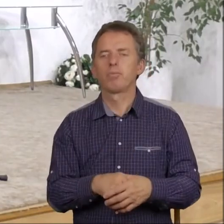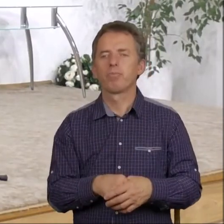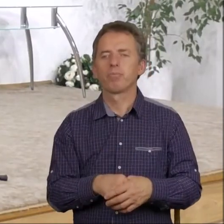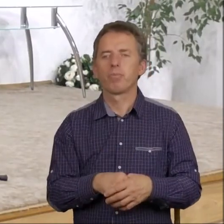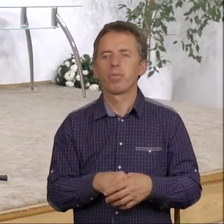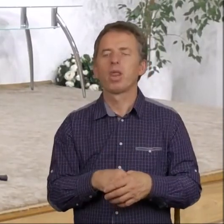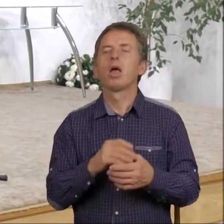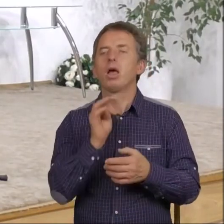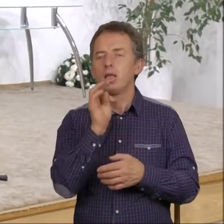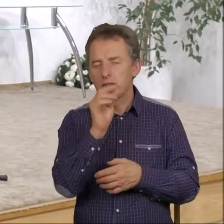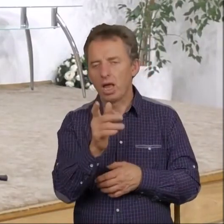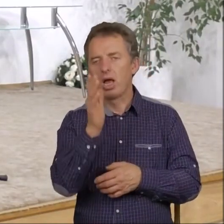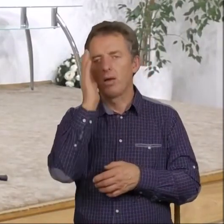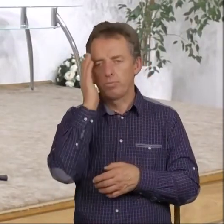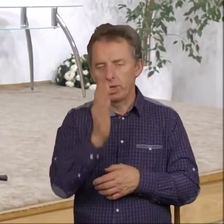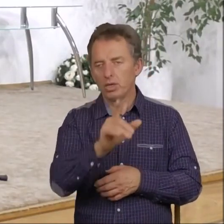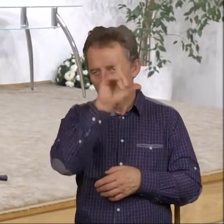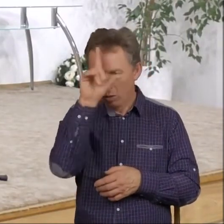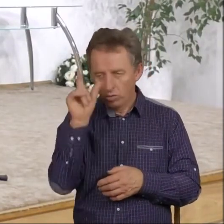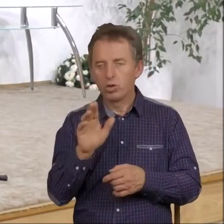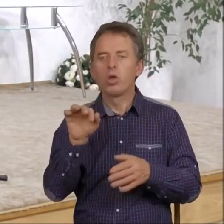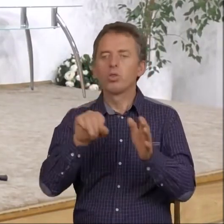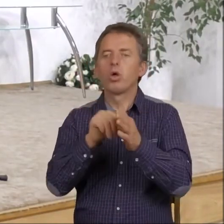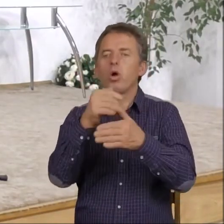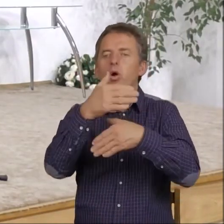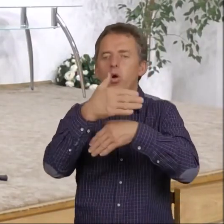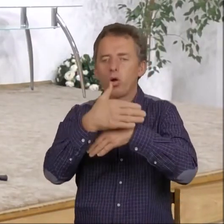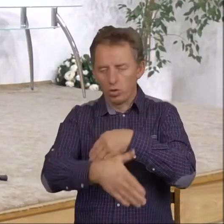Tak będzie robił lud Boży do końca.